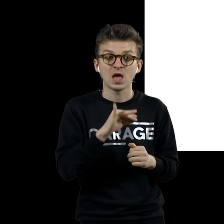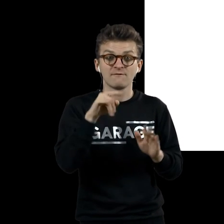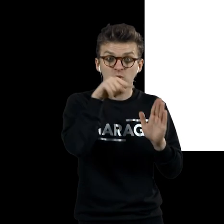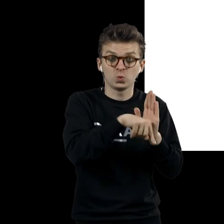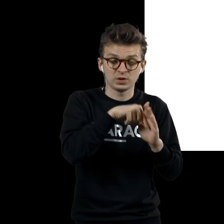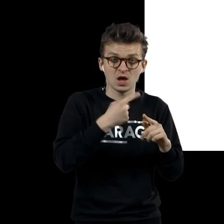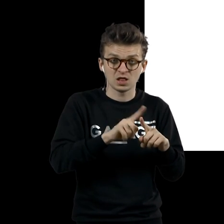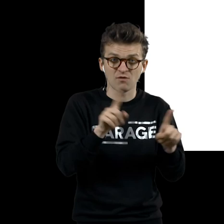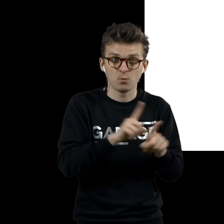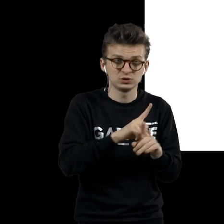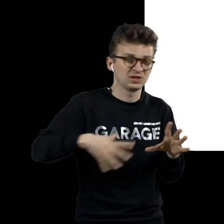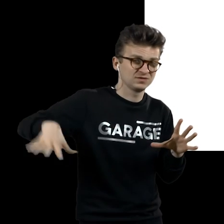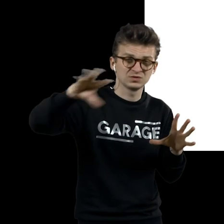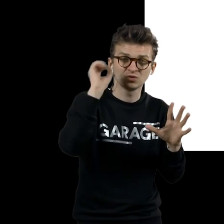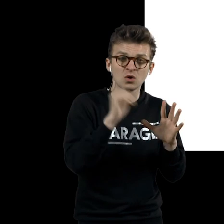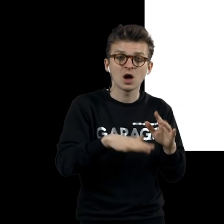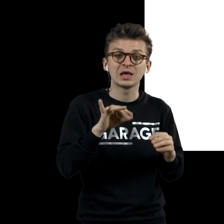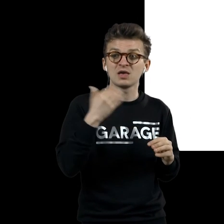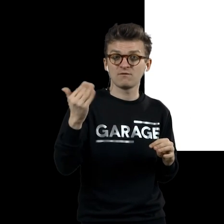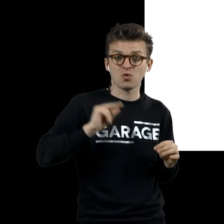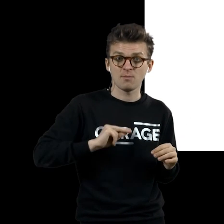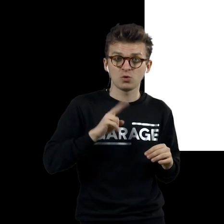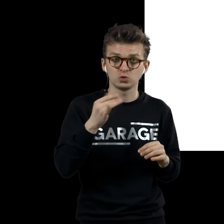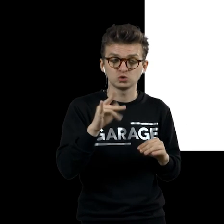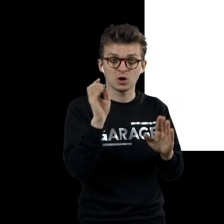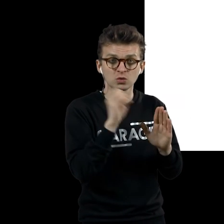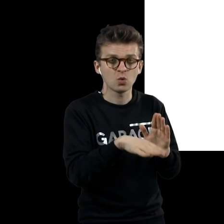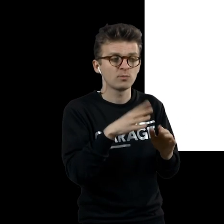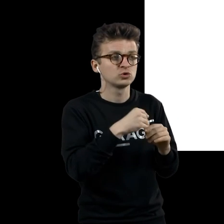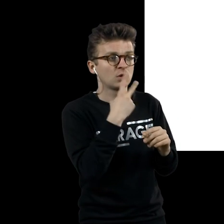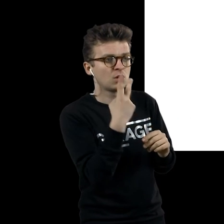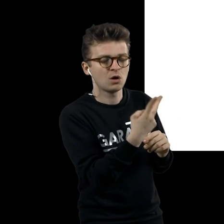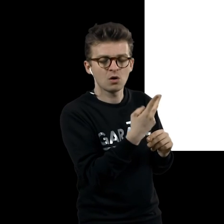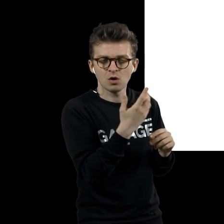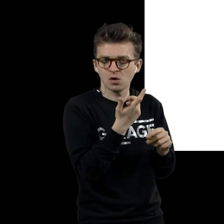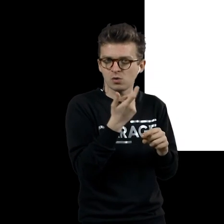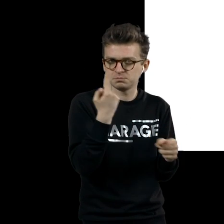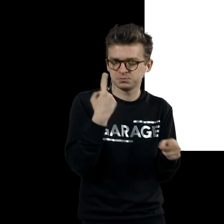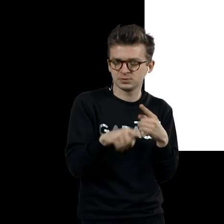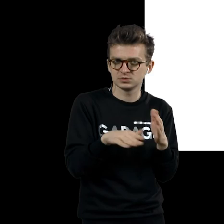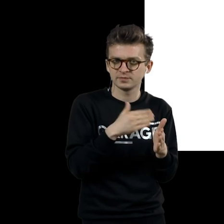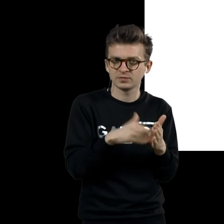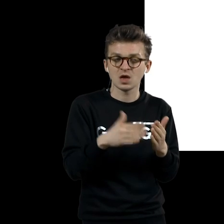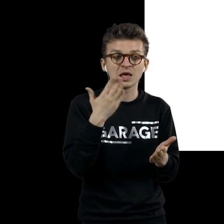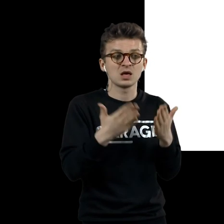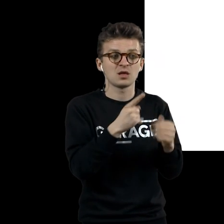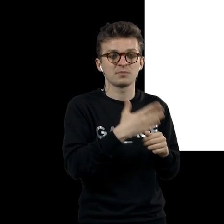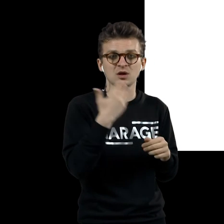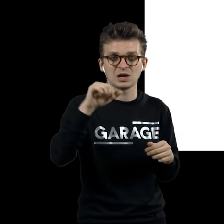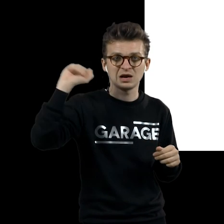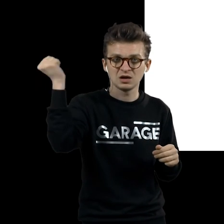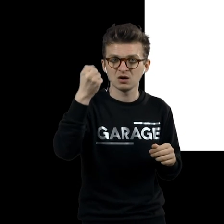музея всего работы Дюшана начинают смотреться совершенно по-другому. Если там есть рыцарские доспехи,